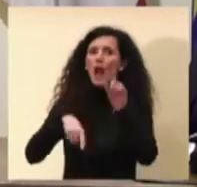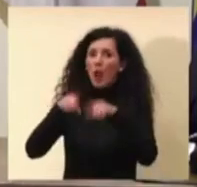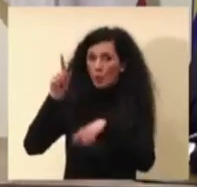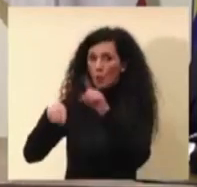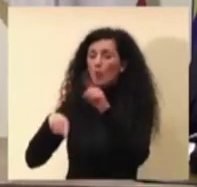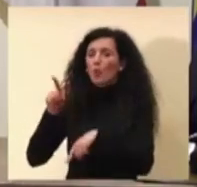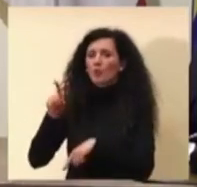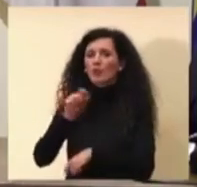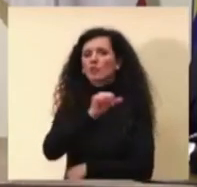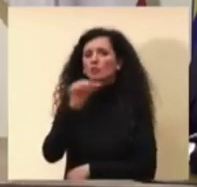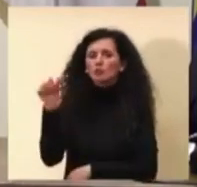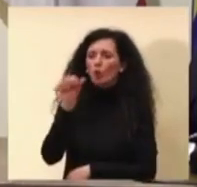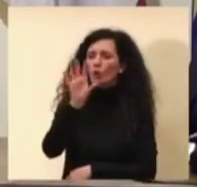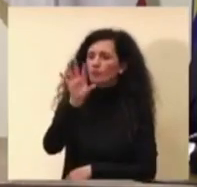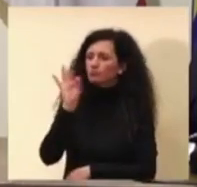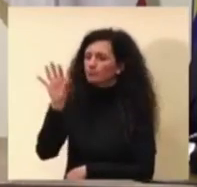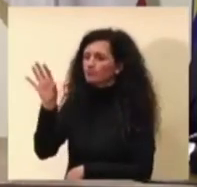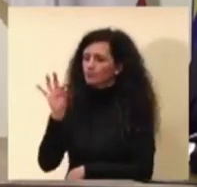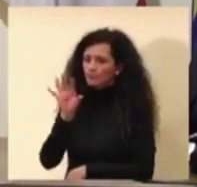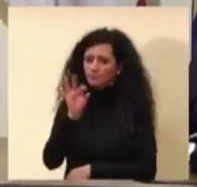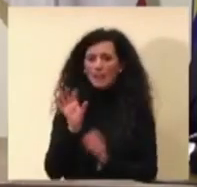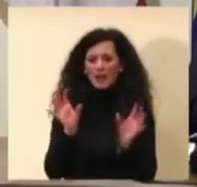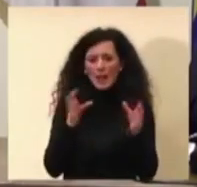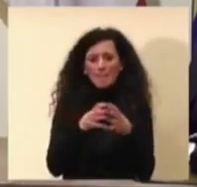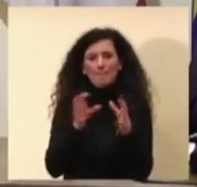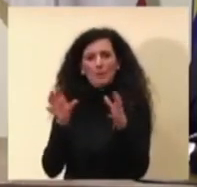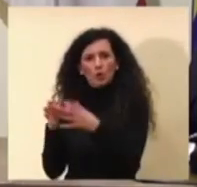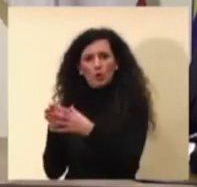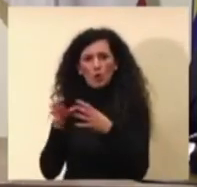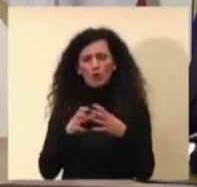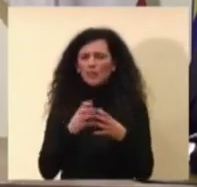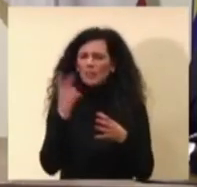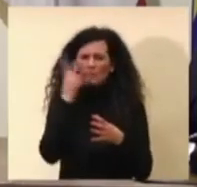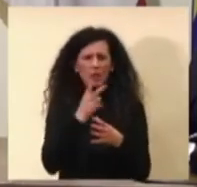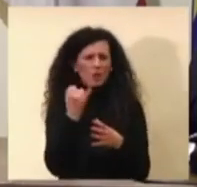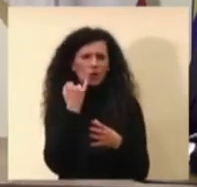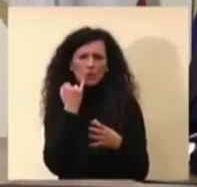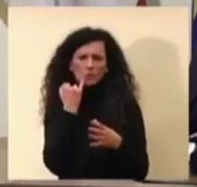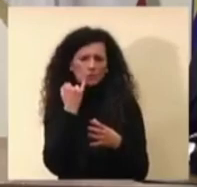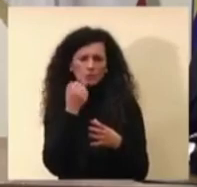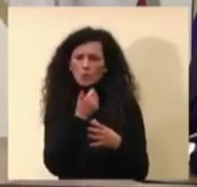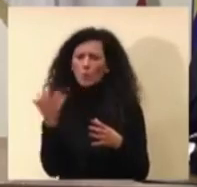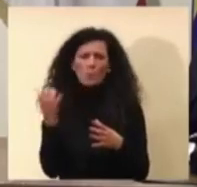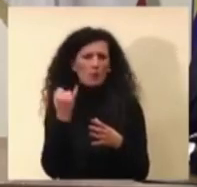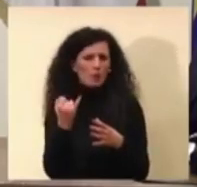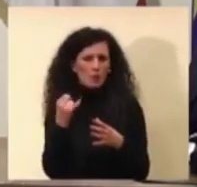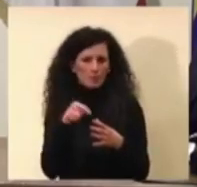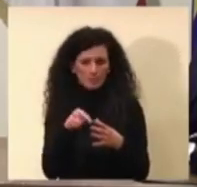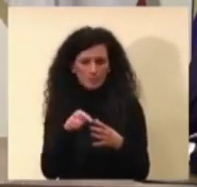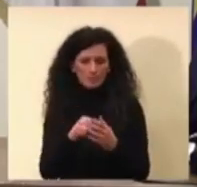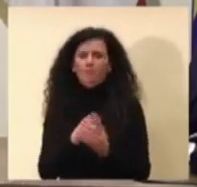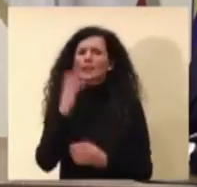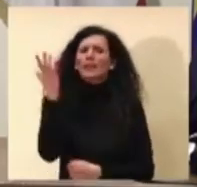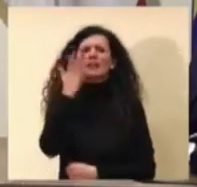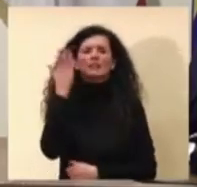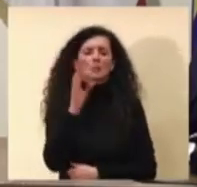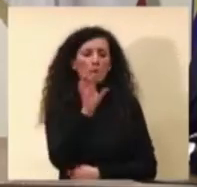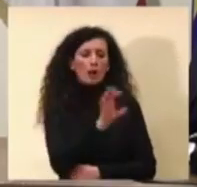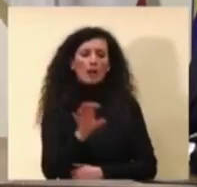solo alcuni campioni un numero molto ridotto per cui se noi dicessimo in questa regione c'è zero